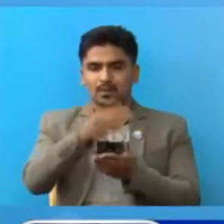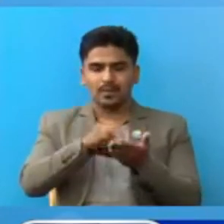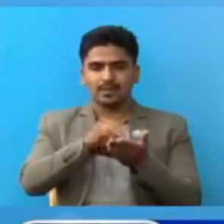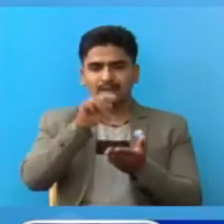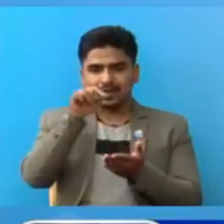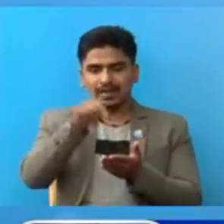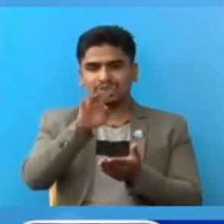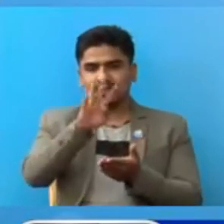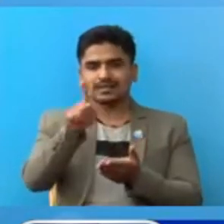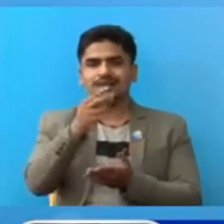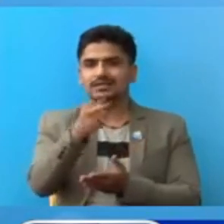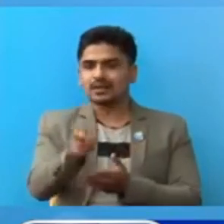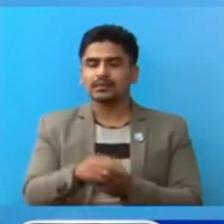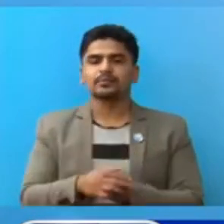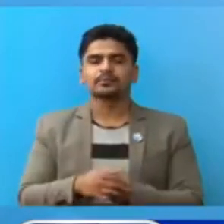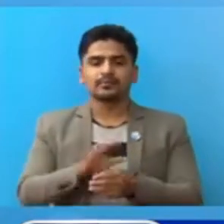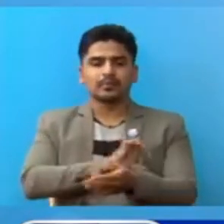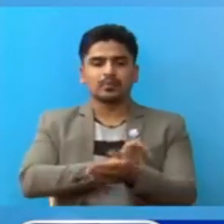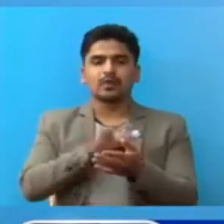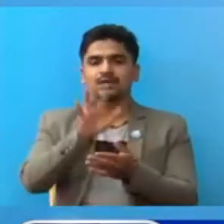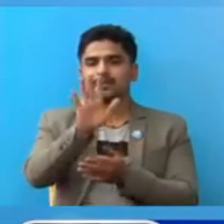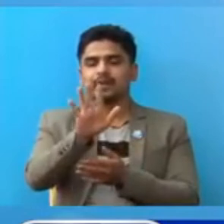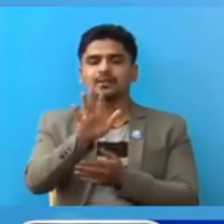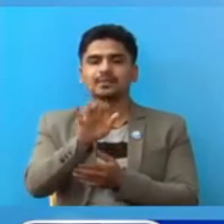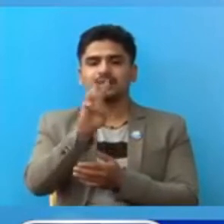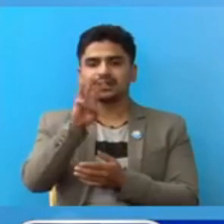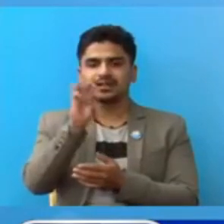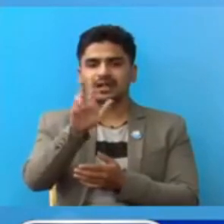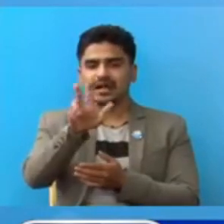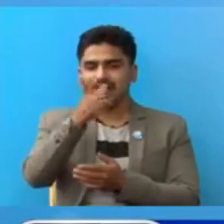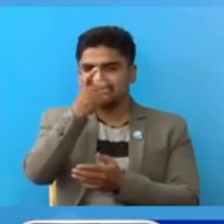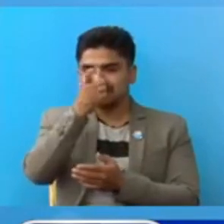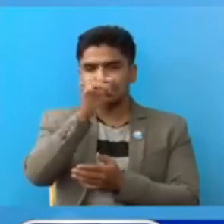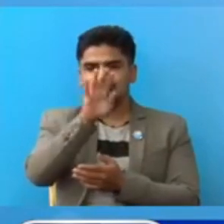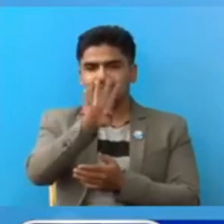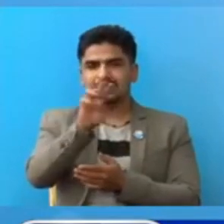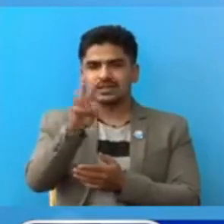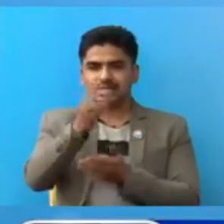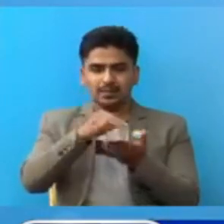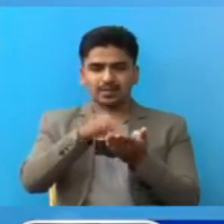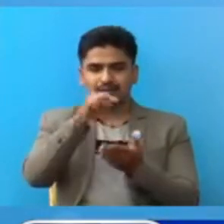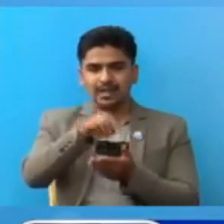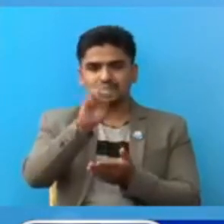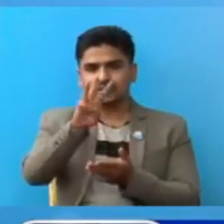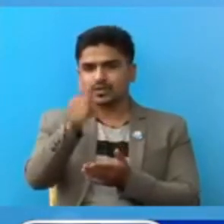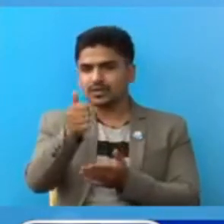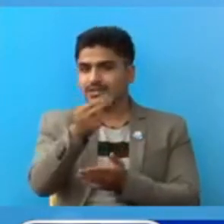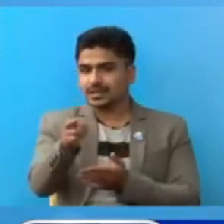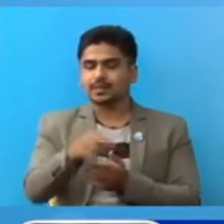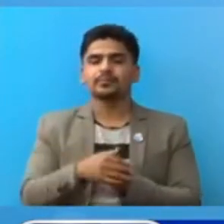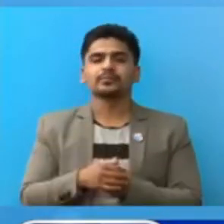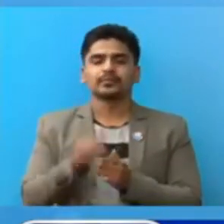आजा 41 जना प्रदेश पांच महां 3,083 मद्दे आजा 36 जना